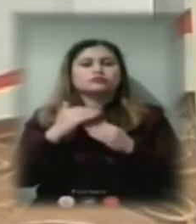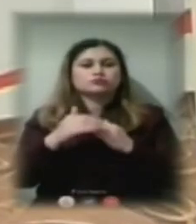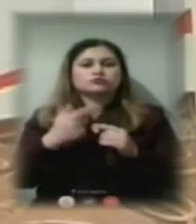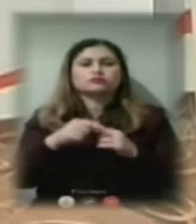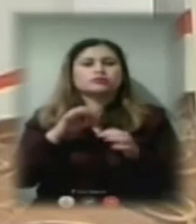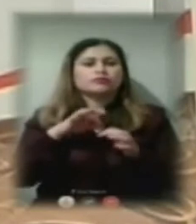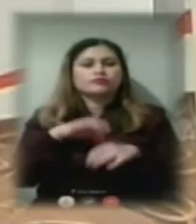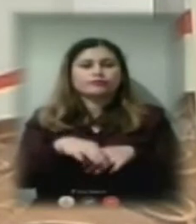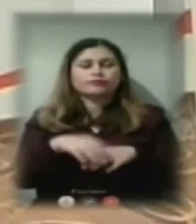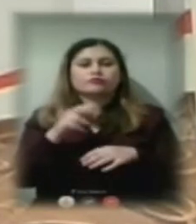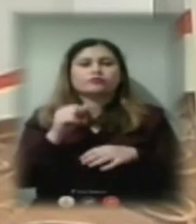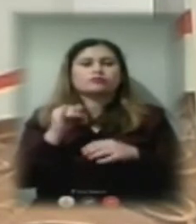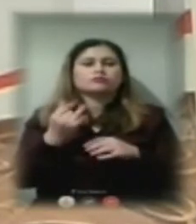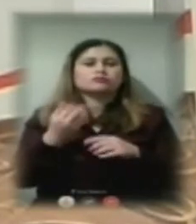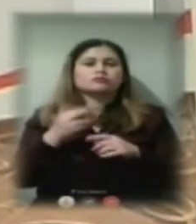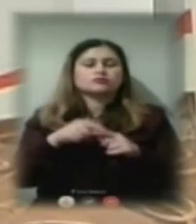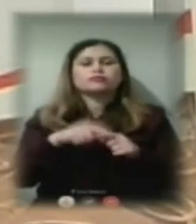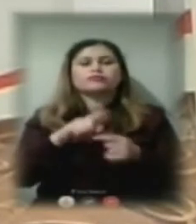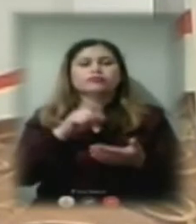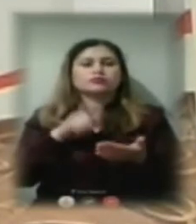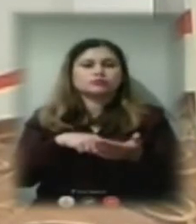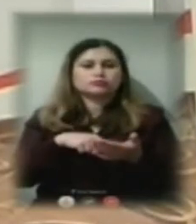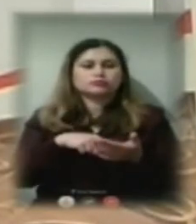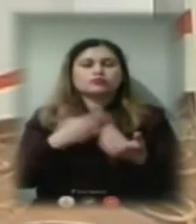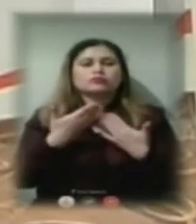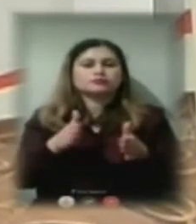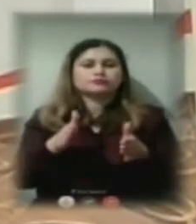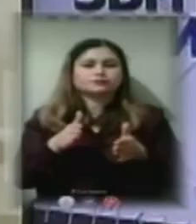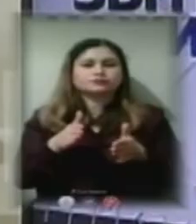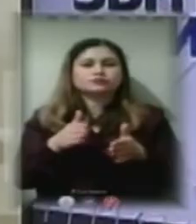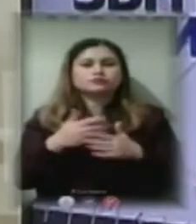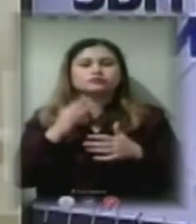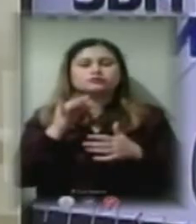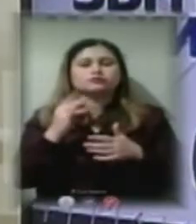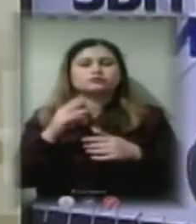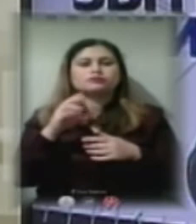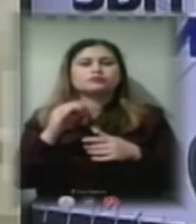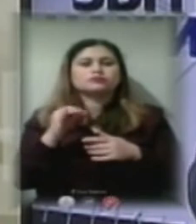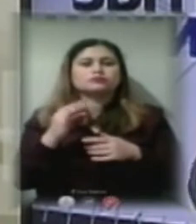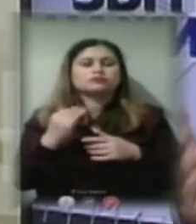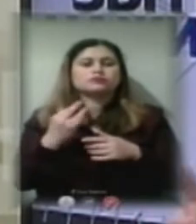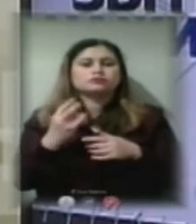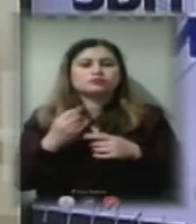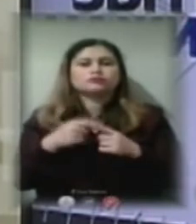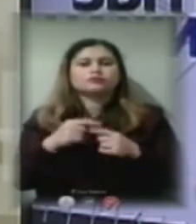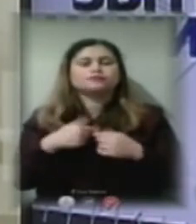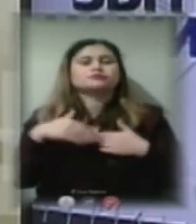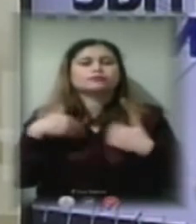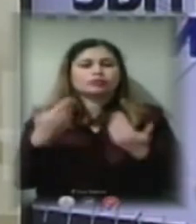каналізацію. Це питання, воно відкрите, воно дискусійне, тому я пропоную все ж таки